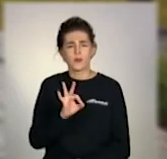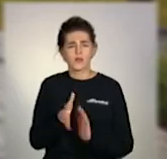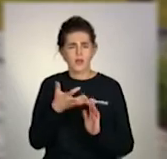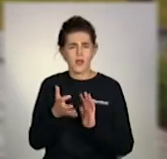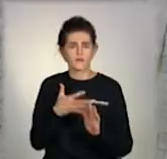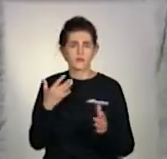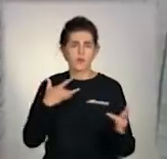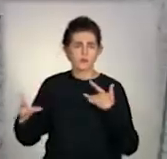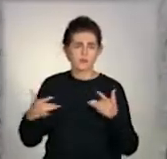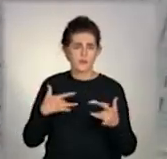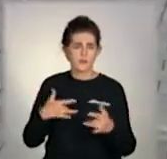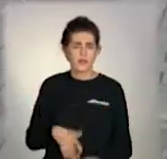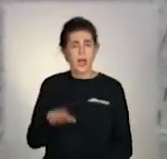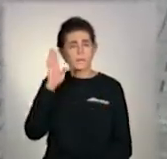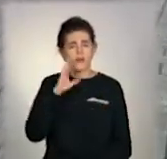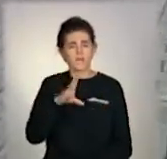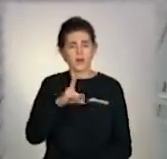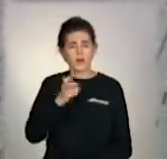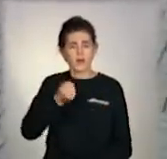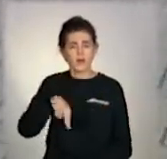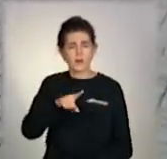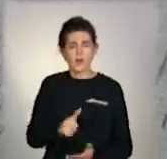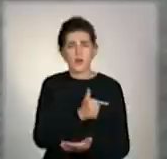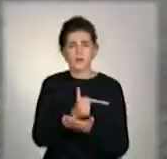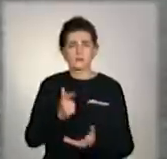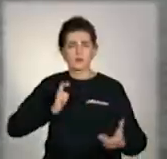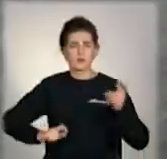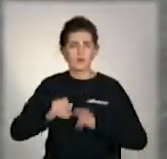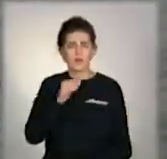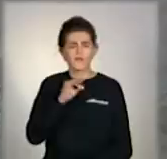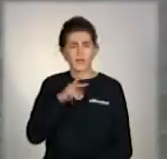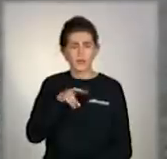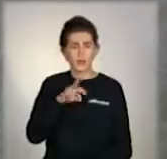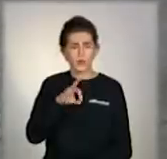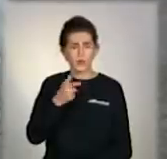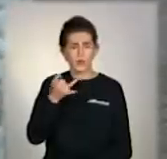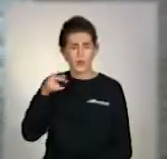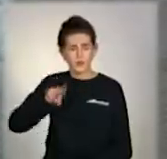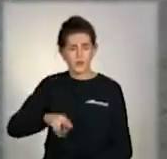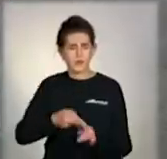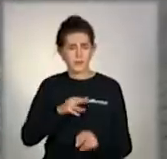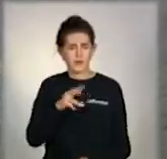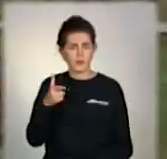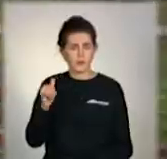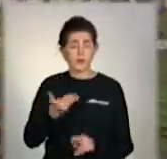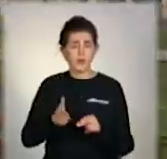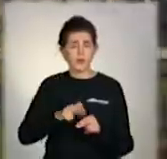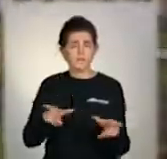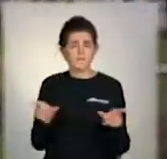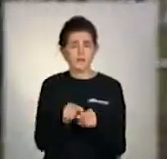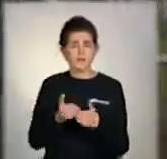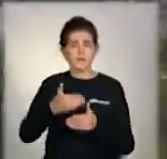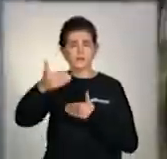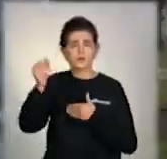звісно, і концертів. А ось Владислав – голова студентської ради філологічного факультету МДУ. Та під час дистанційки разом зі